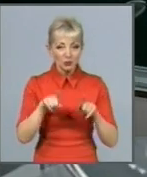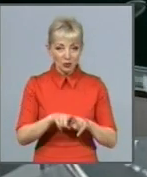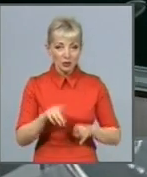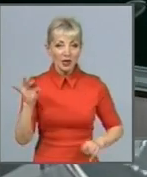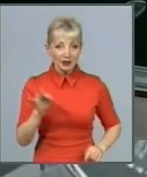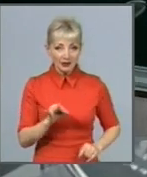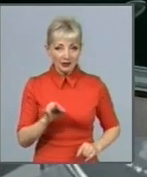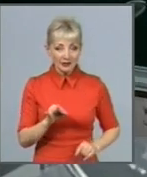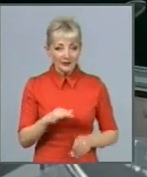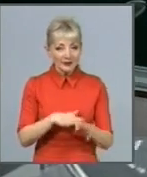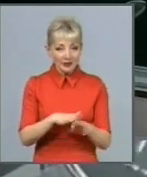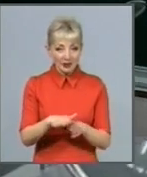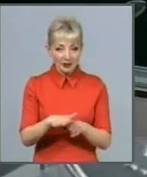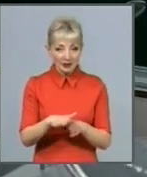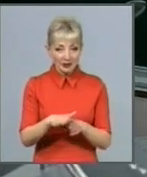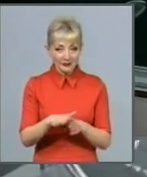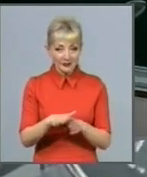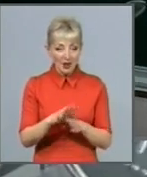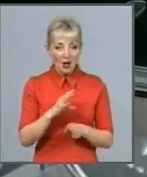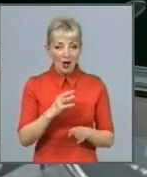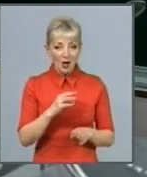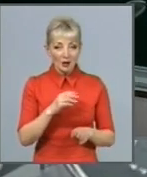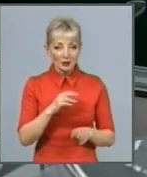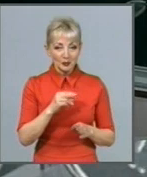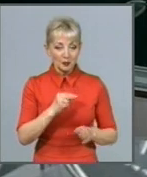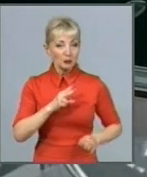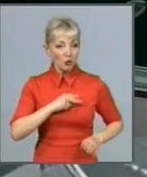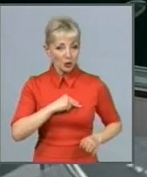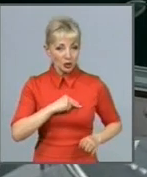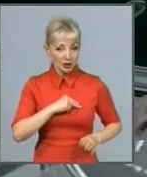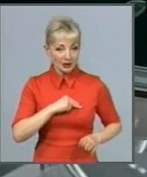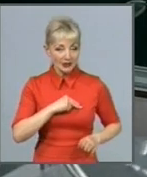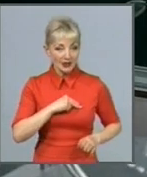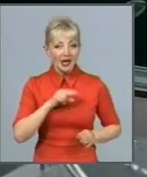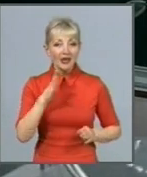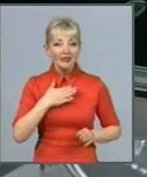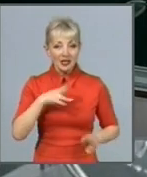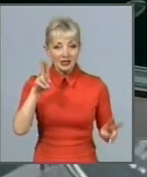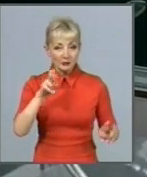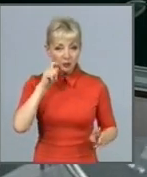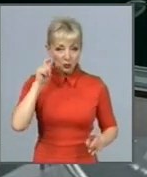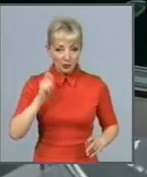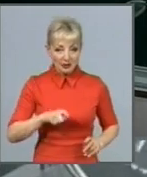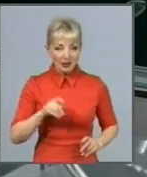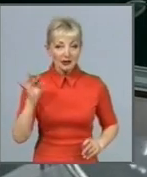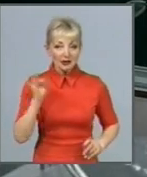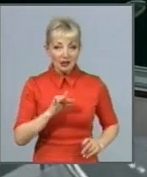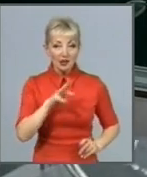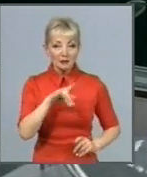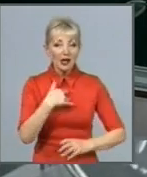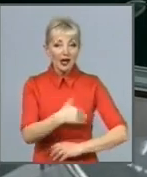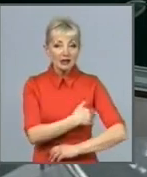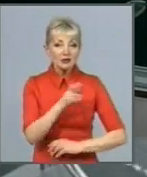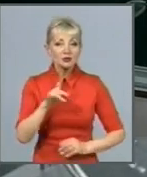брошки з стрічками з нашою символікою українською. Та ми хочемо, щоб усі пам